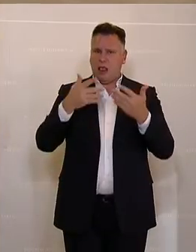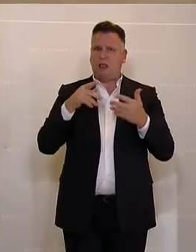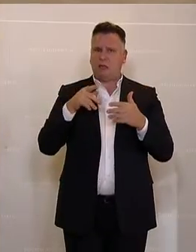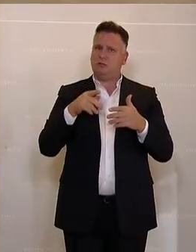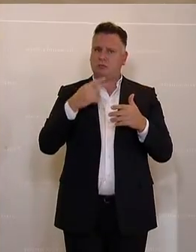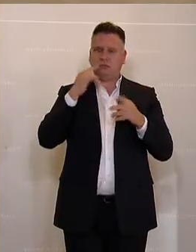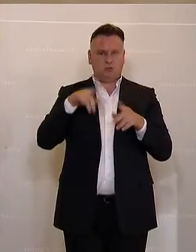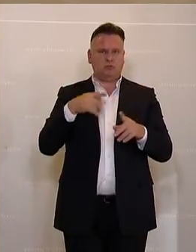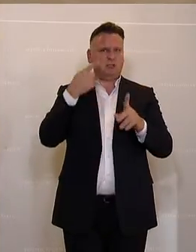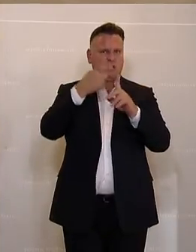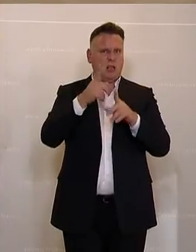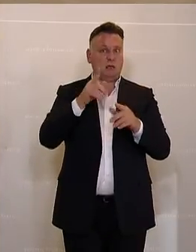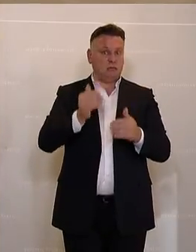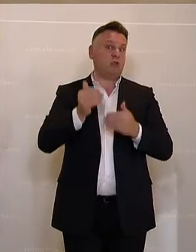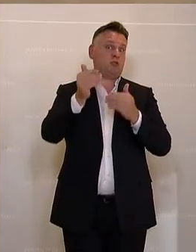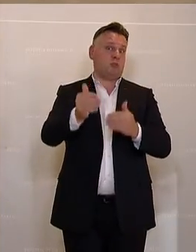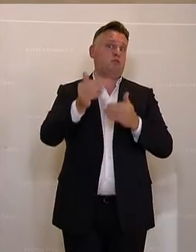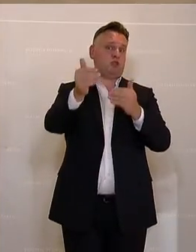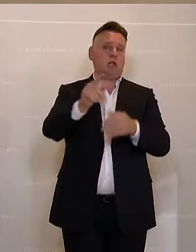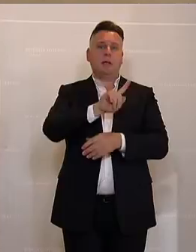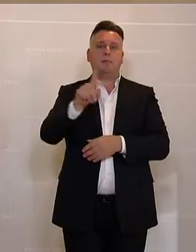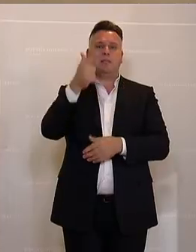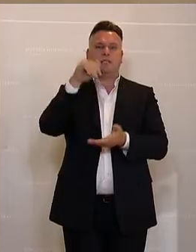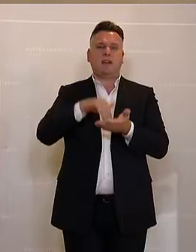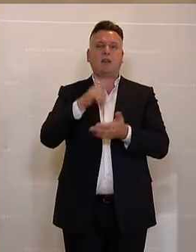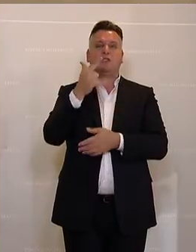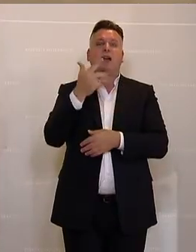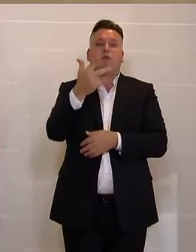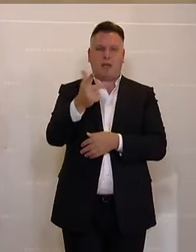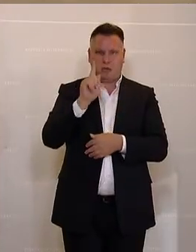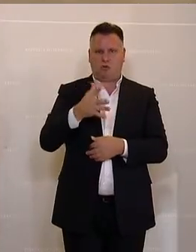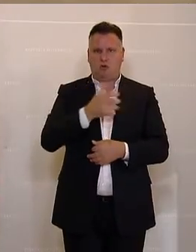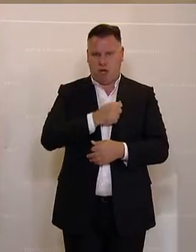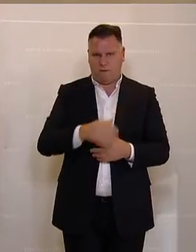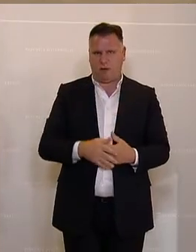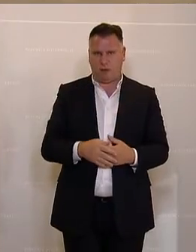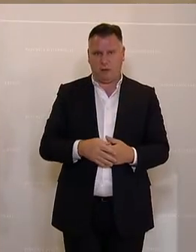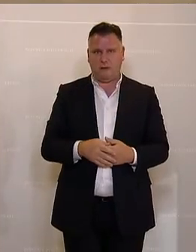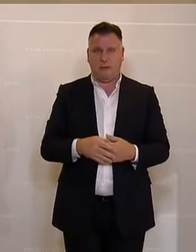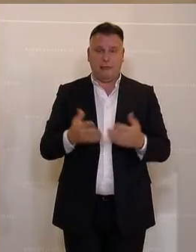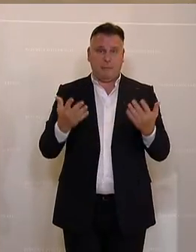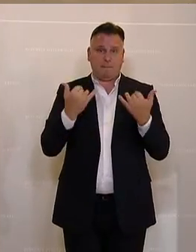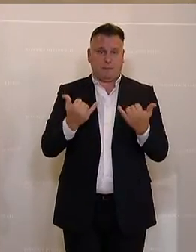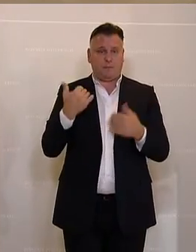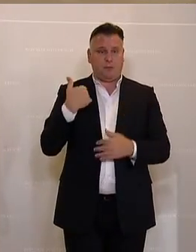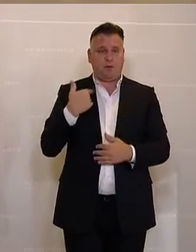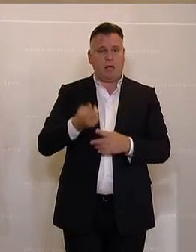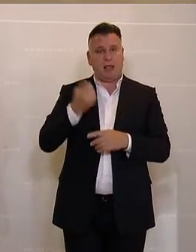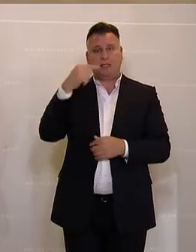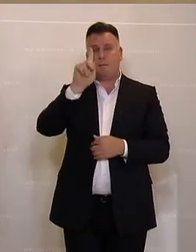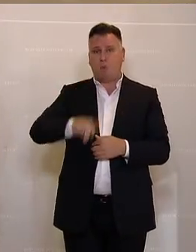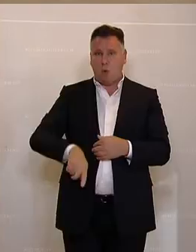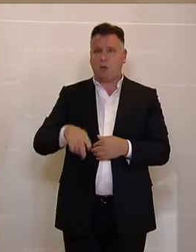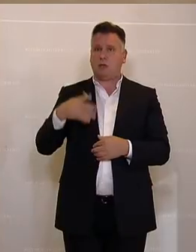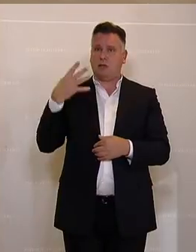das Ziel, das wurde ja schon nach hinten gerückt, bis 2032 erreichen können. Glücklicherweise wurde gerade im letzten Monat wieder ein großes